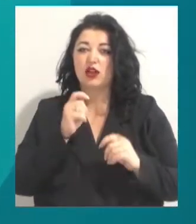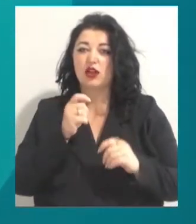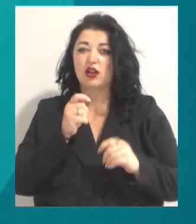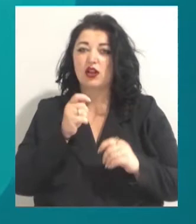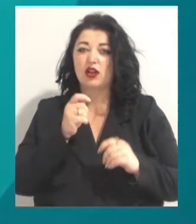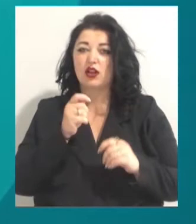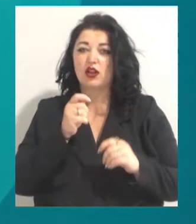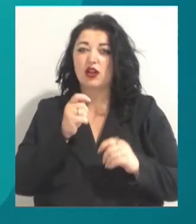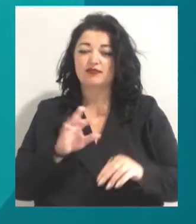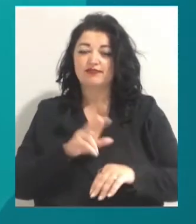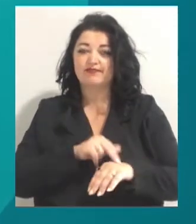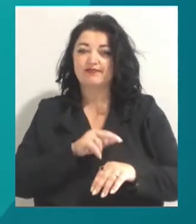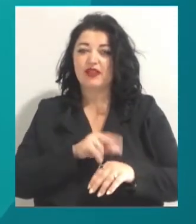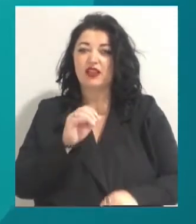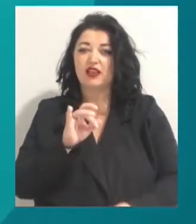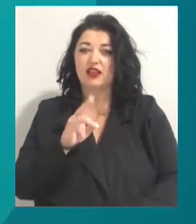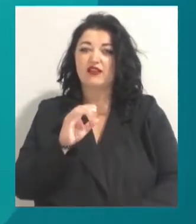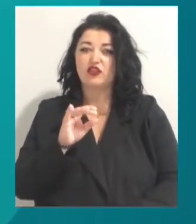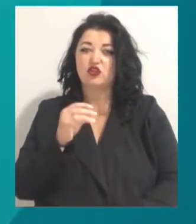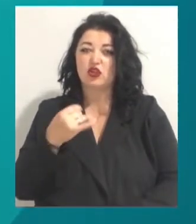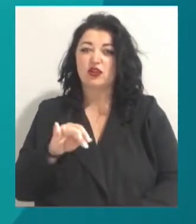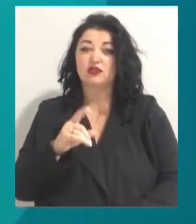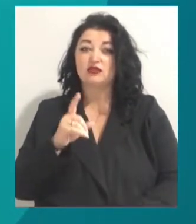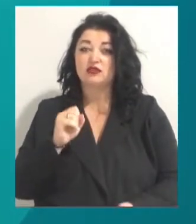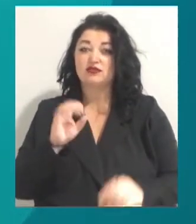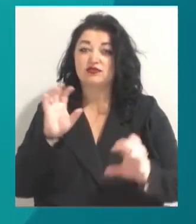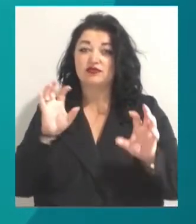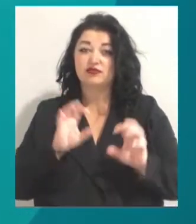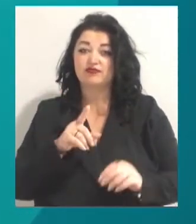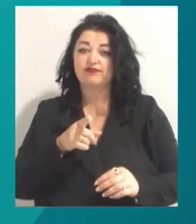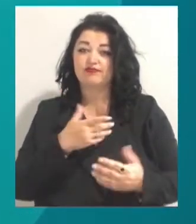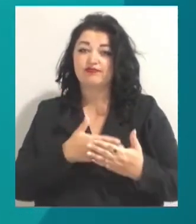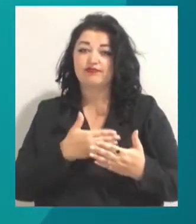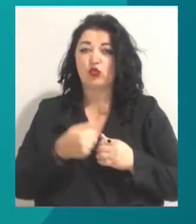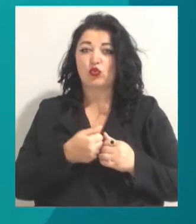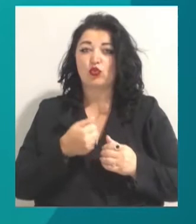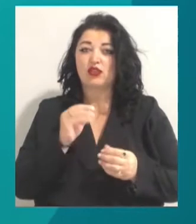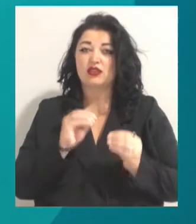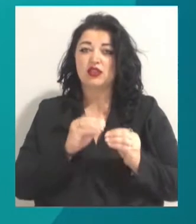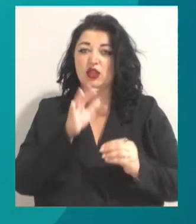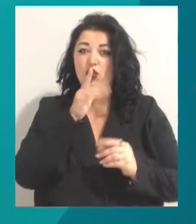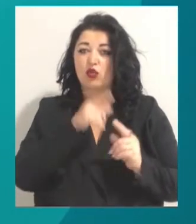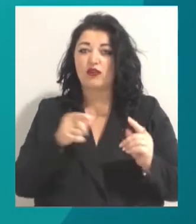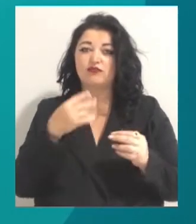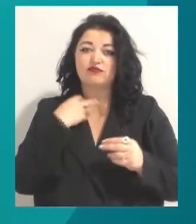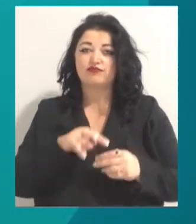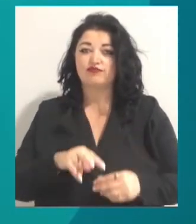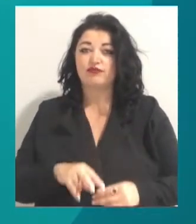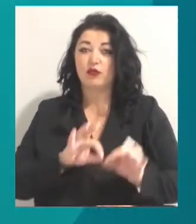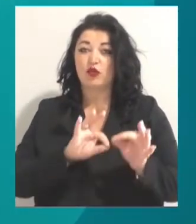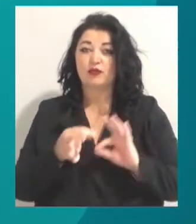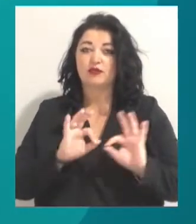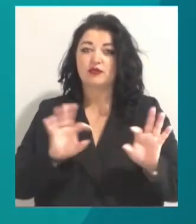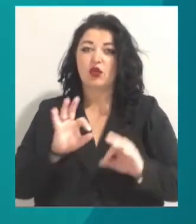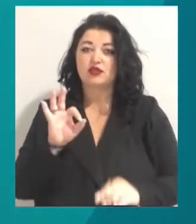прокуратури Одесьчини Катерина Новичли. За законом, заскоєне йому загрожує до 10 років позбавлення волі. Подробиці розкаже